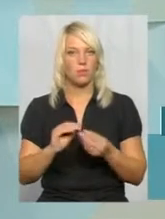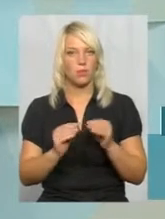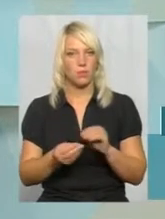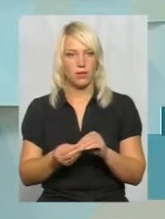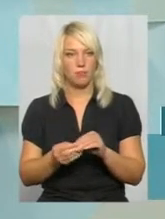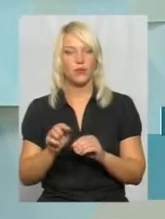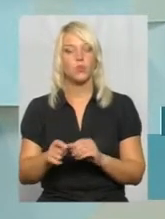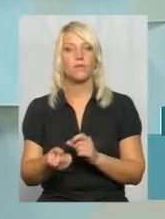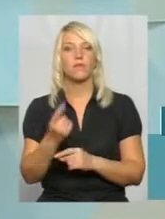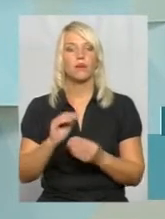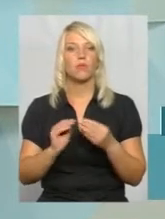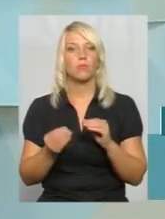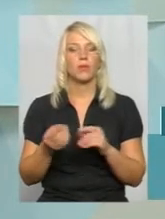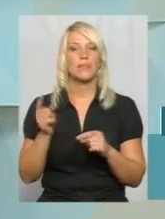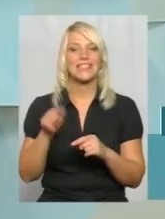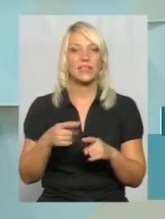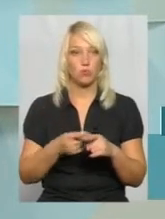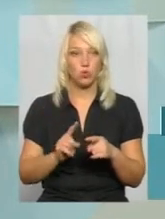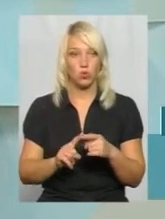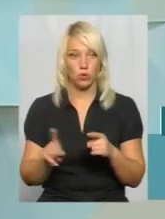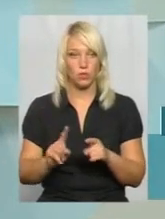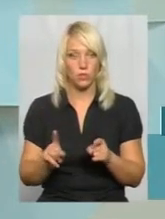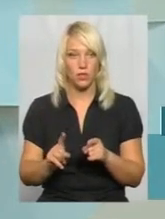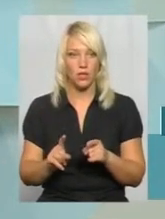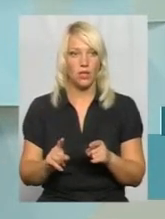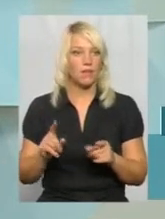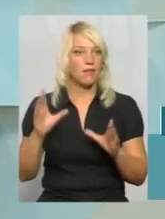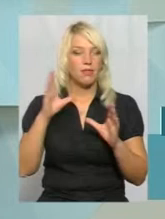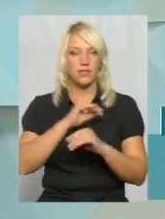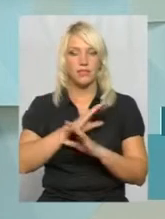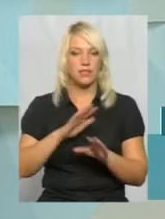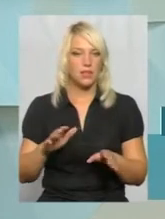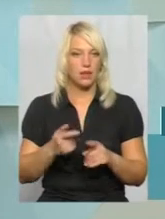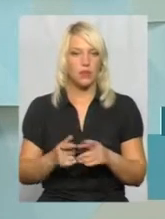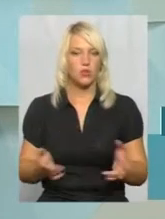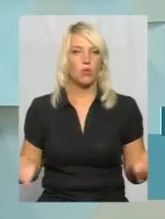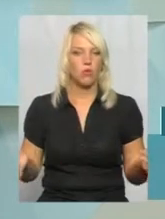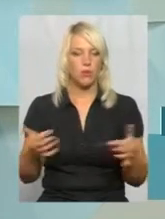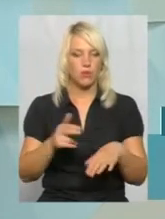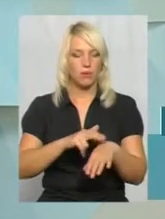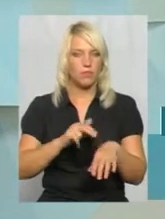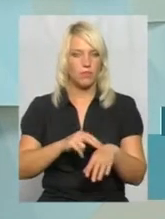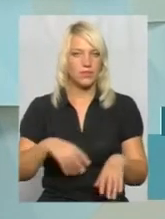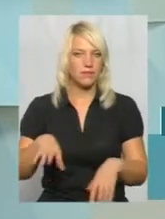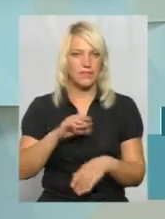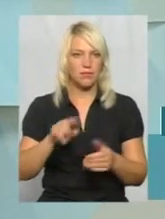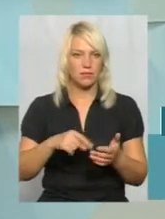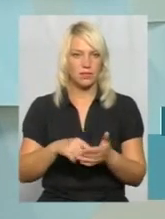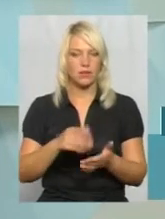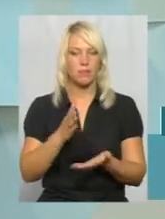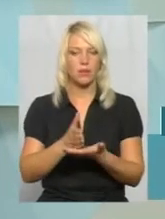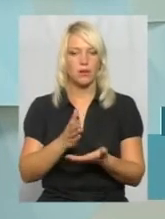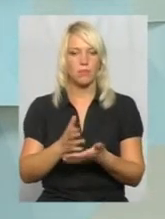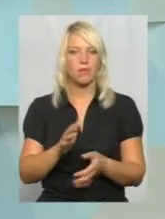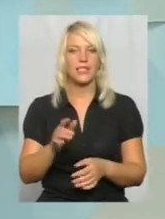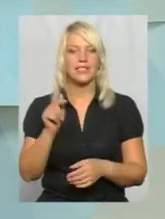Тут виникають проблеми з тим, що поліція не встигає просто охопити все місто. Перебувати саме в